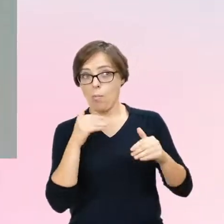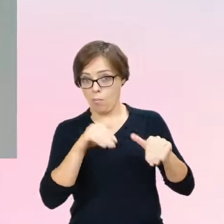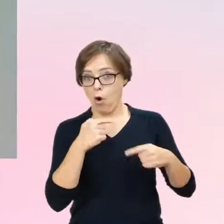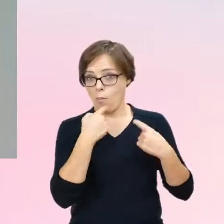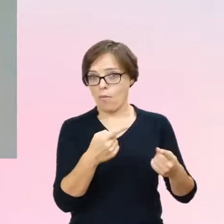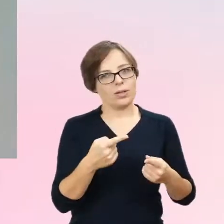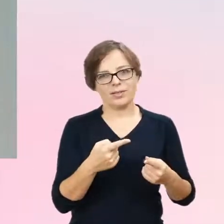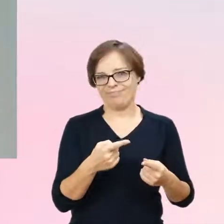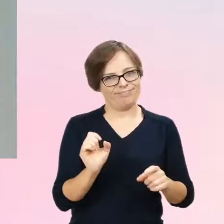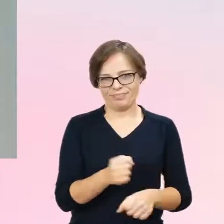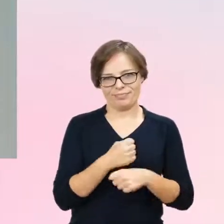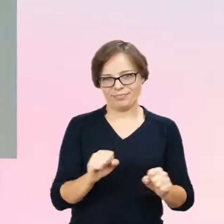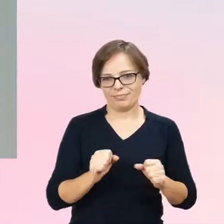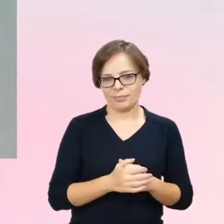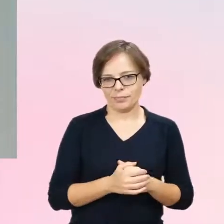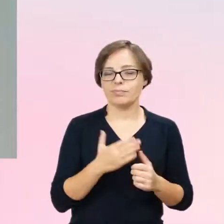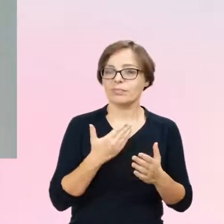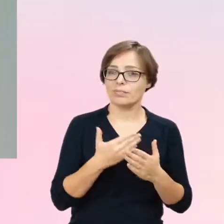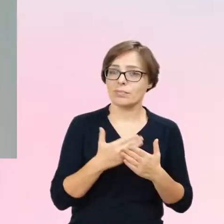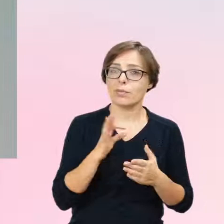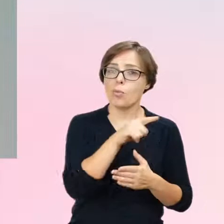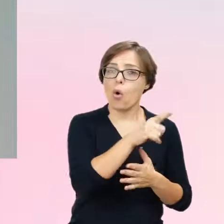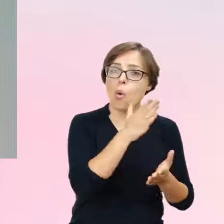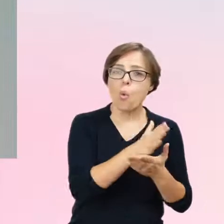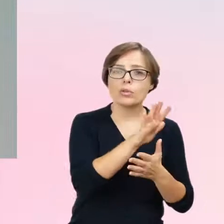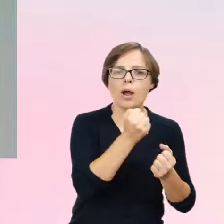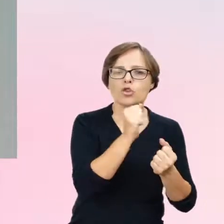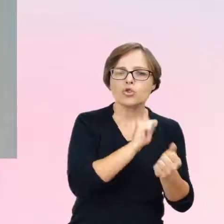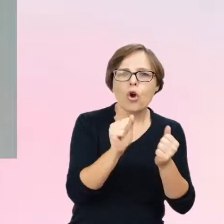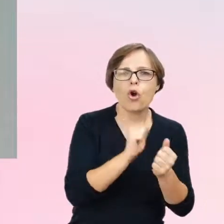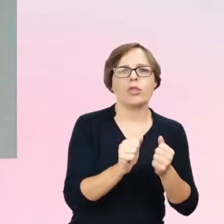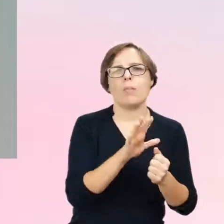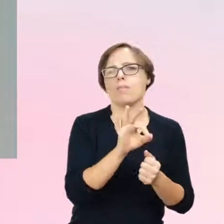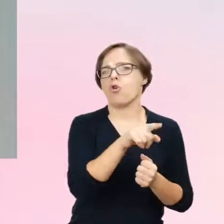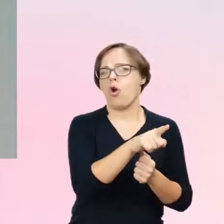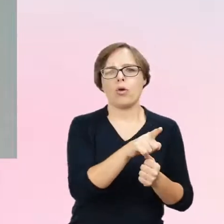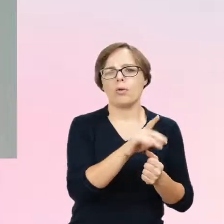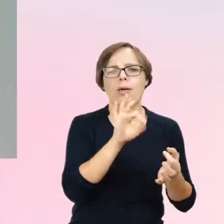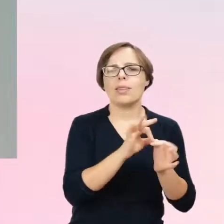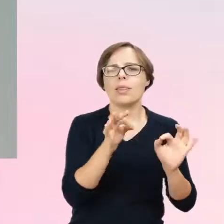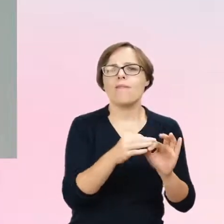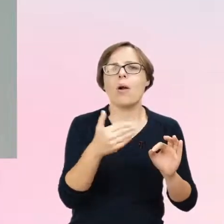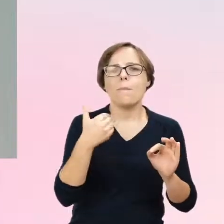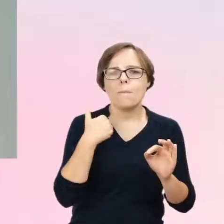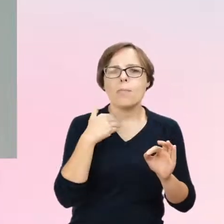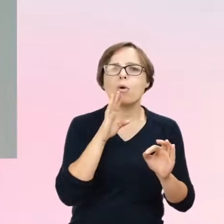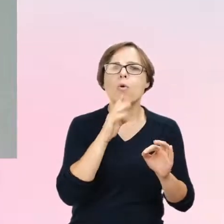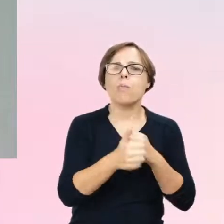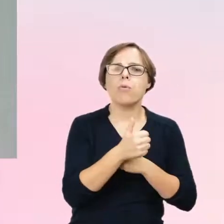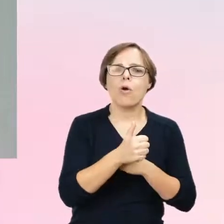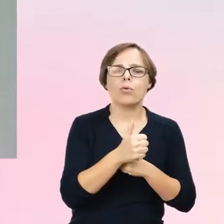zwłaszcza, że już tam występowały tego typu szkody, że dochodziło do złamań sprzeciążenia, tak? W wyniku